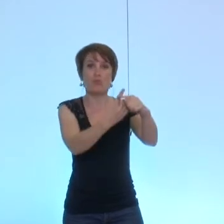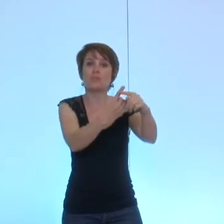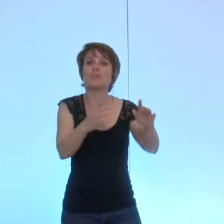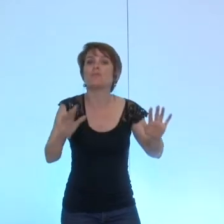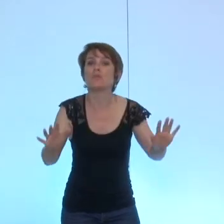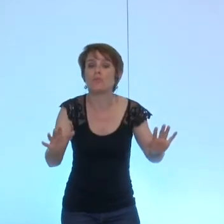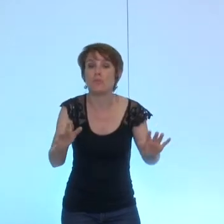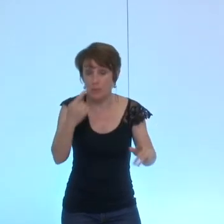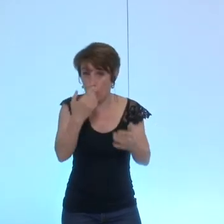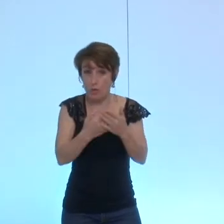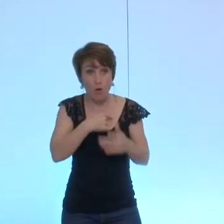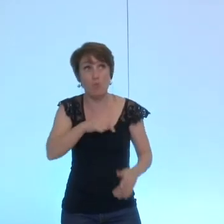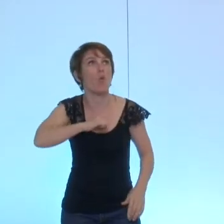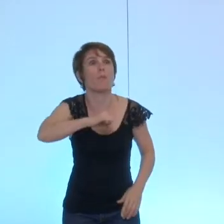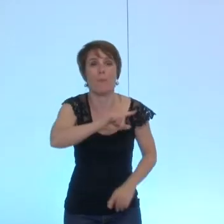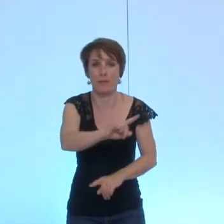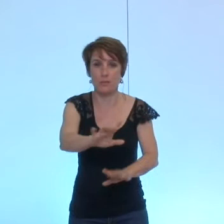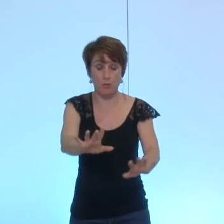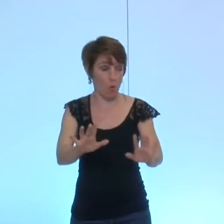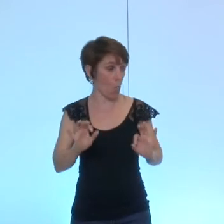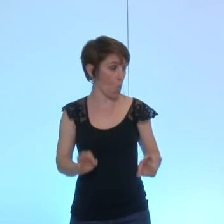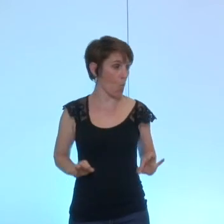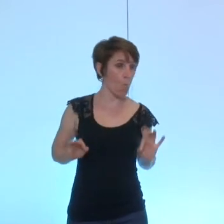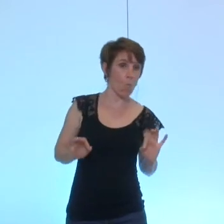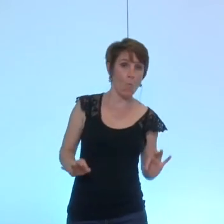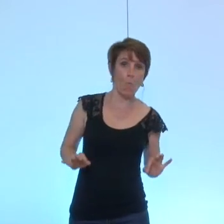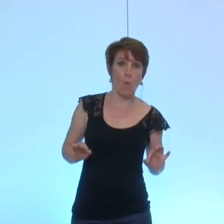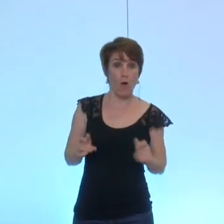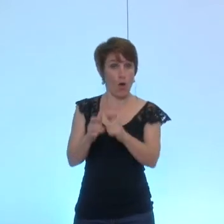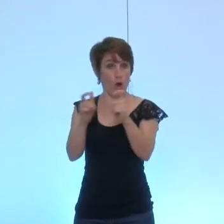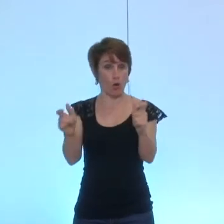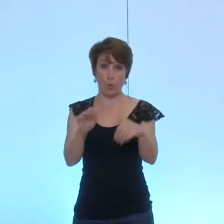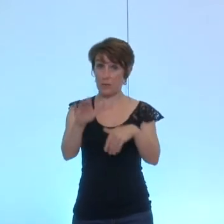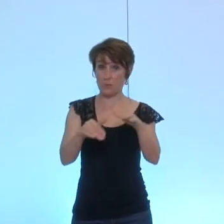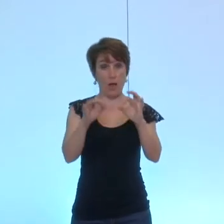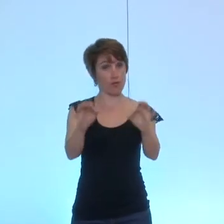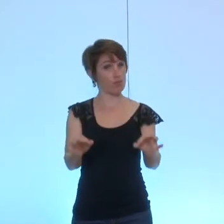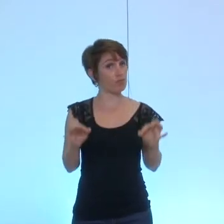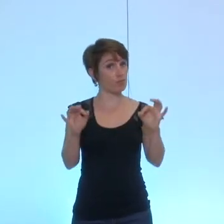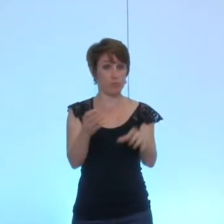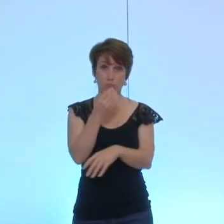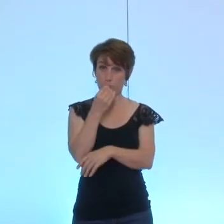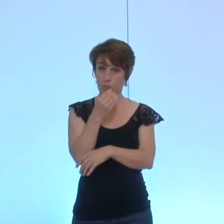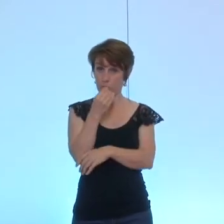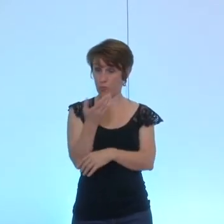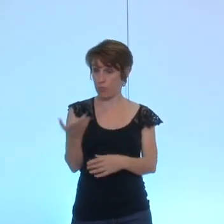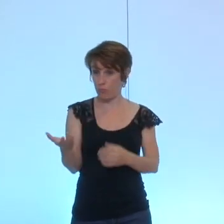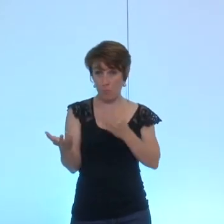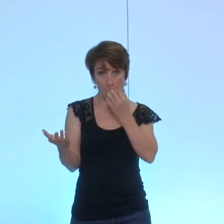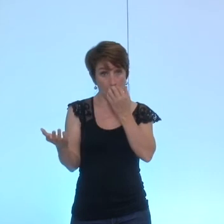pressés il n'y pas de soucis particuliers cette entreprise tourne elle tourne maintenant